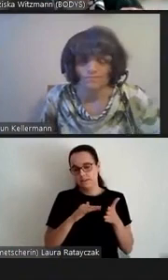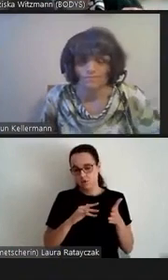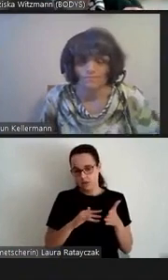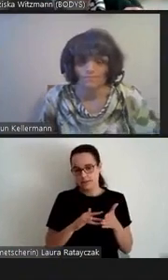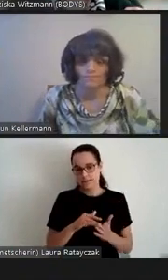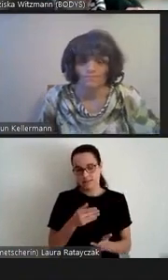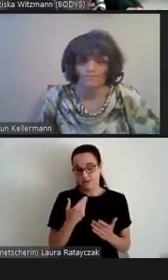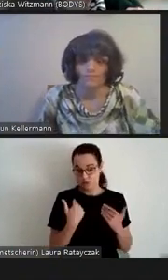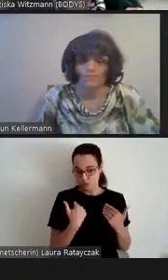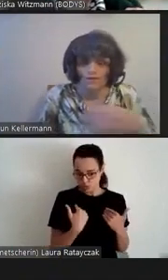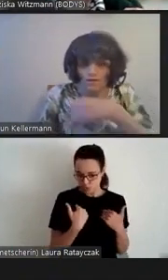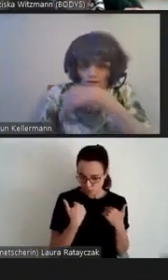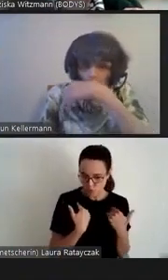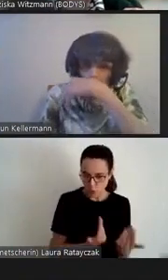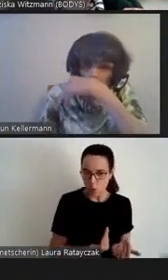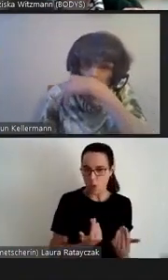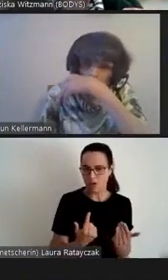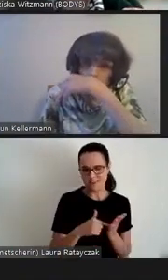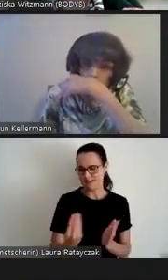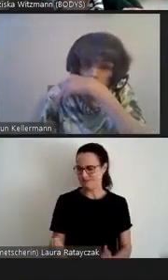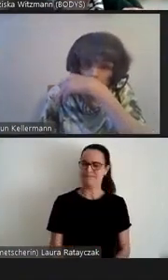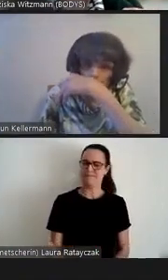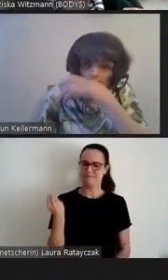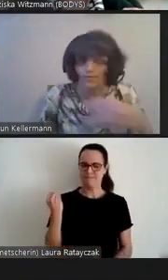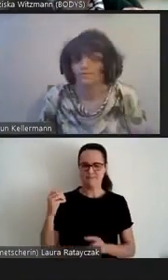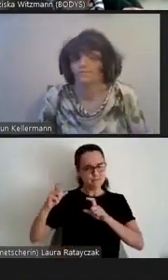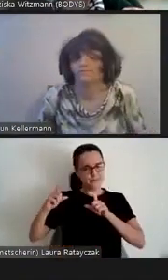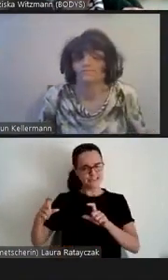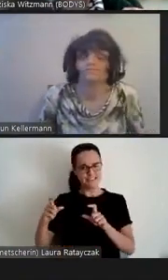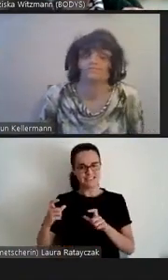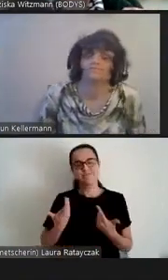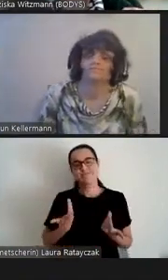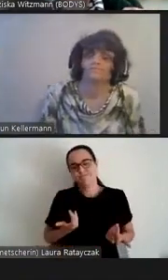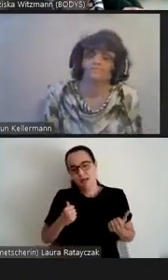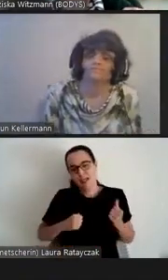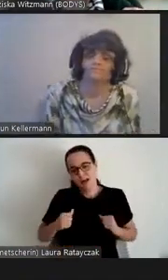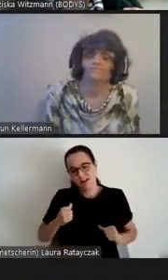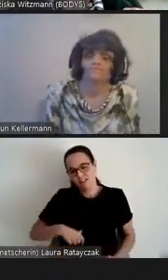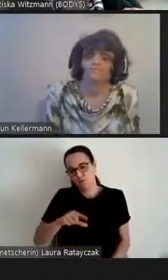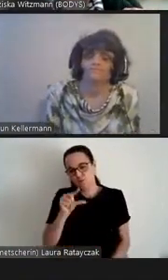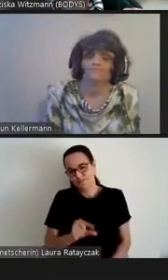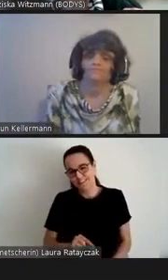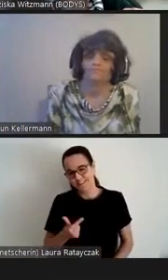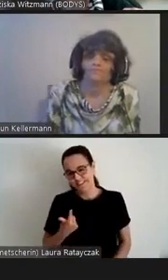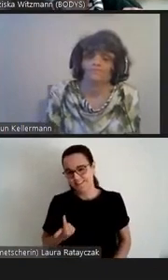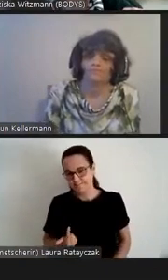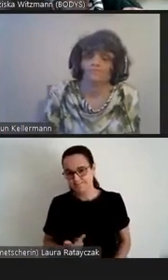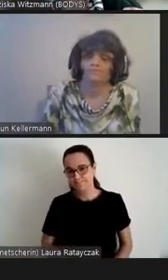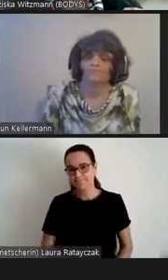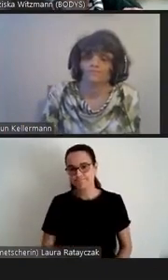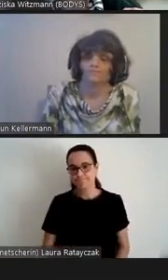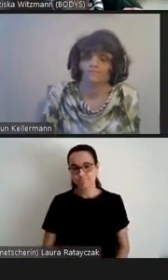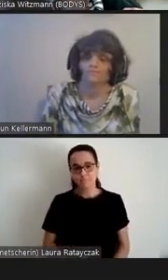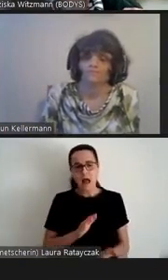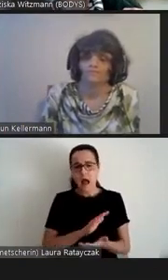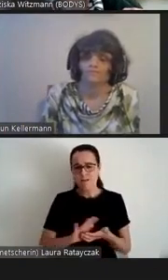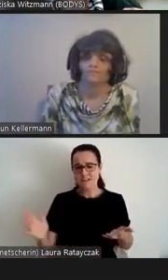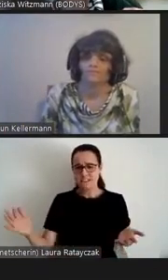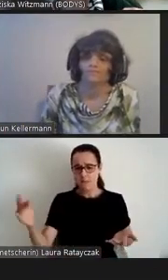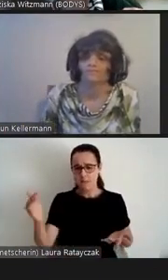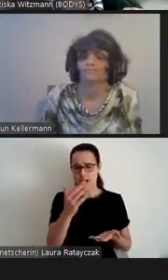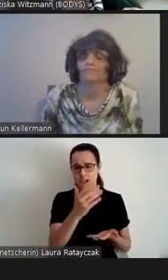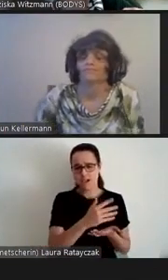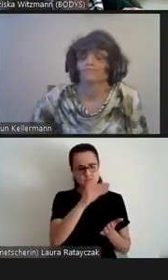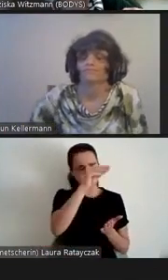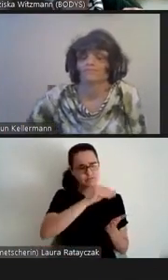groß auf die Folie geschrieben, leider zu wehweh. Das bloße Sammeln von